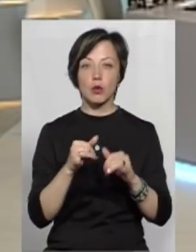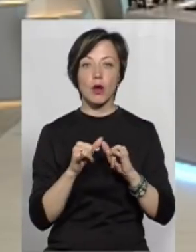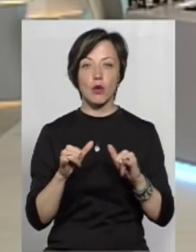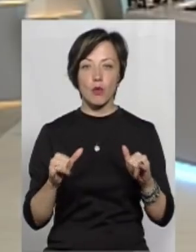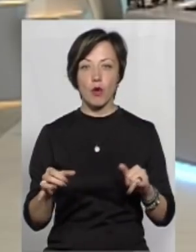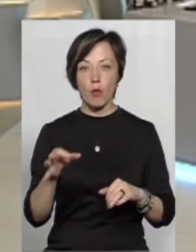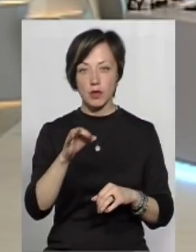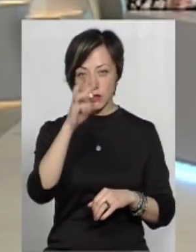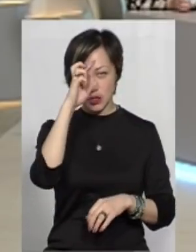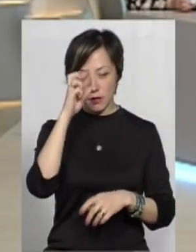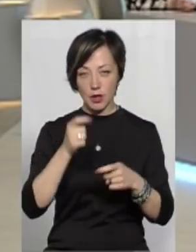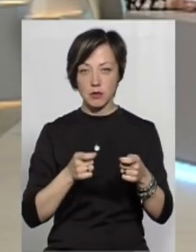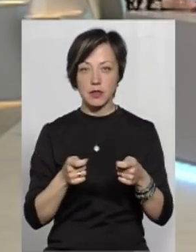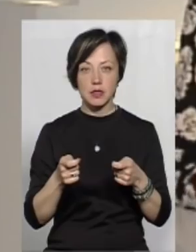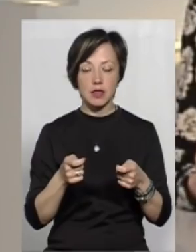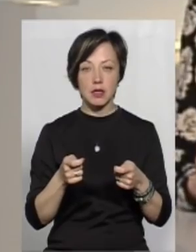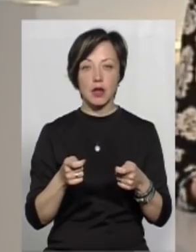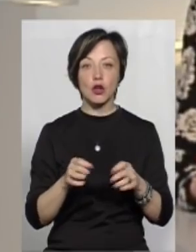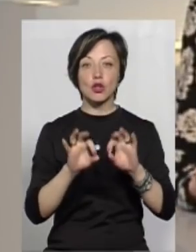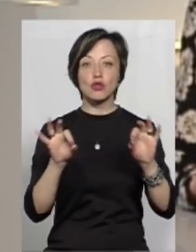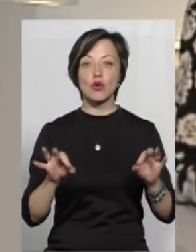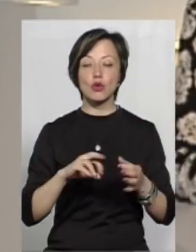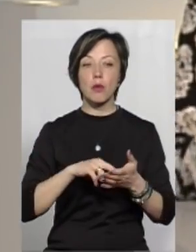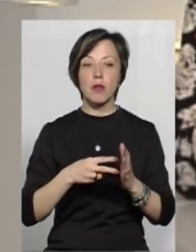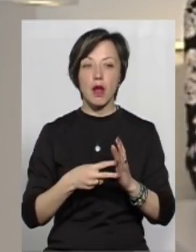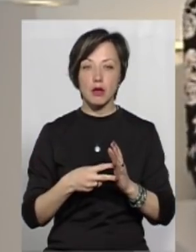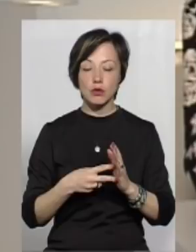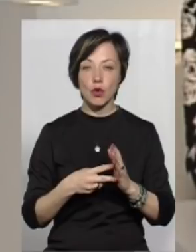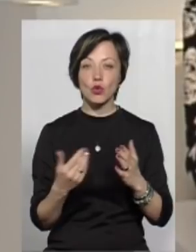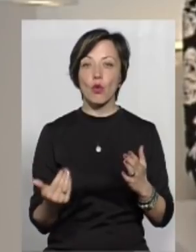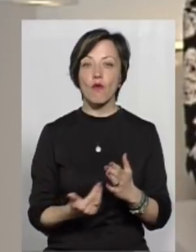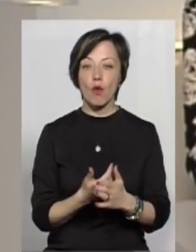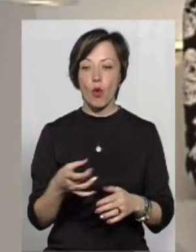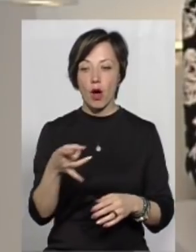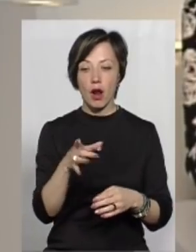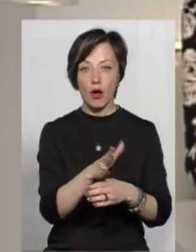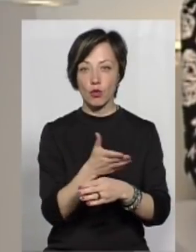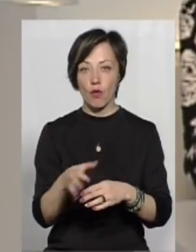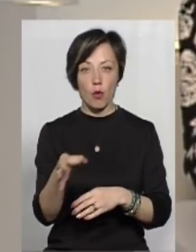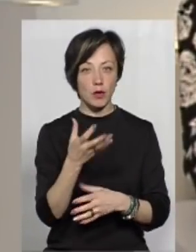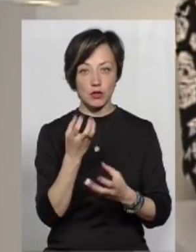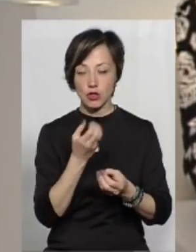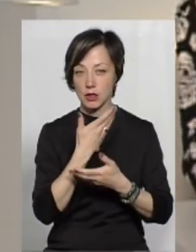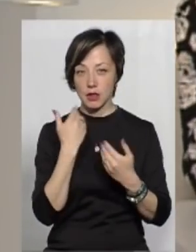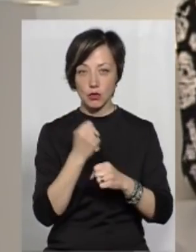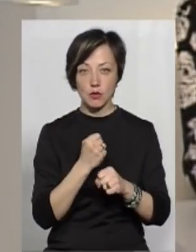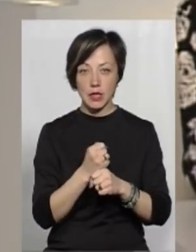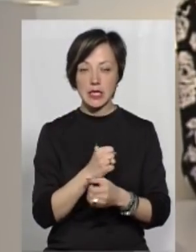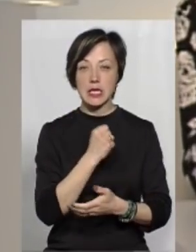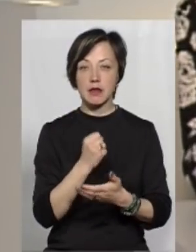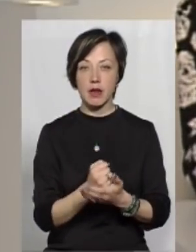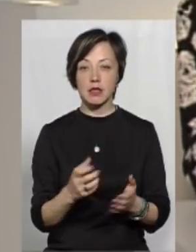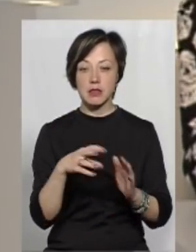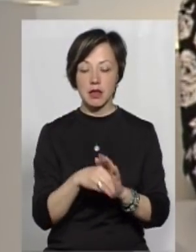розвитку обласної державної адміністрації Віра Бригадир, жодного плану нового регіонування в області ще не розробляли, тільки